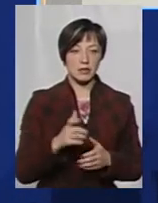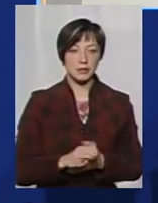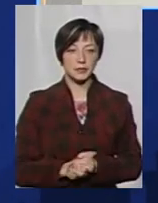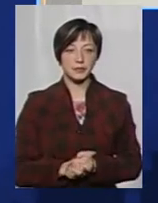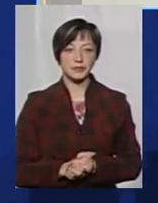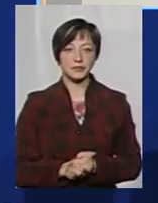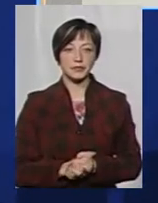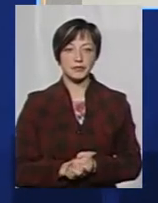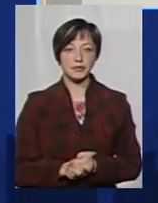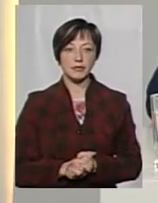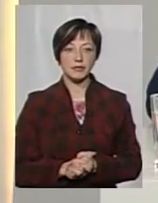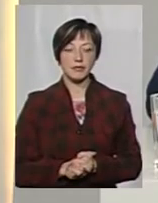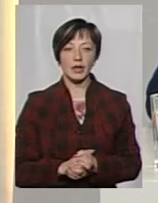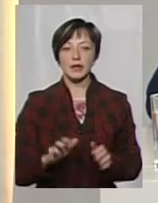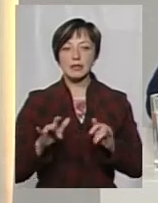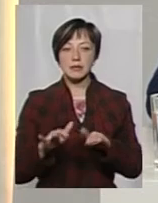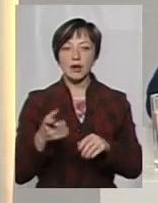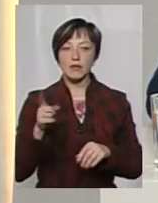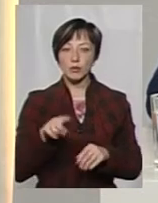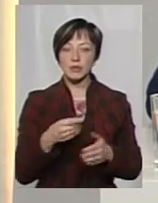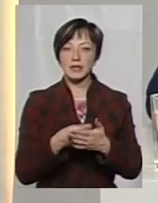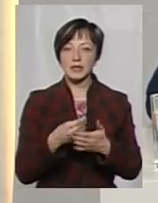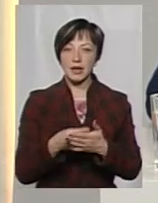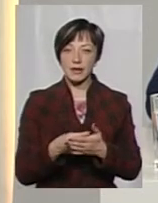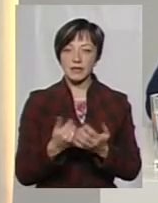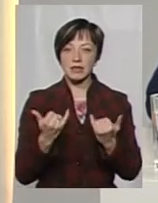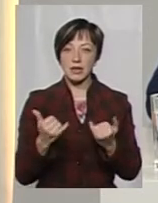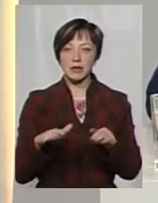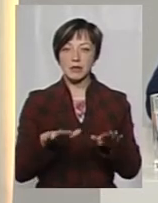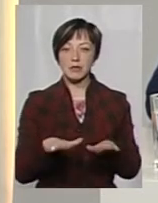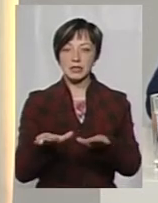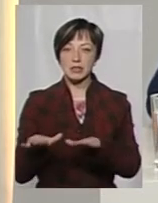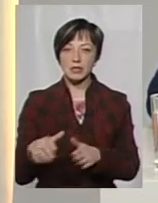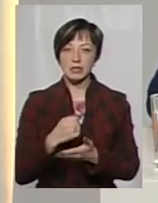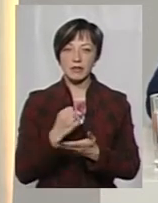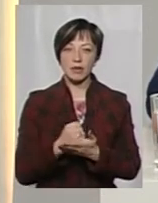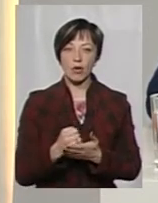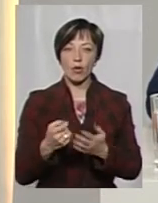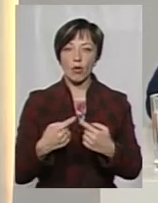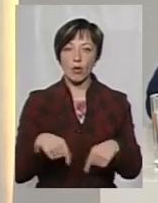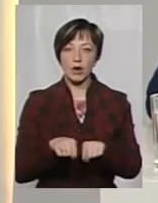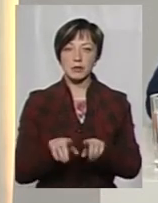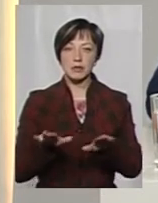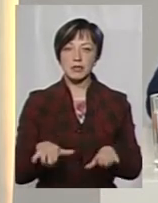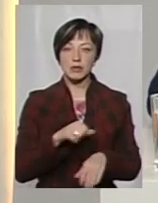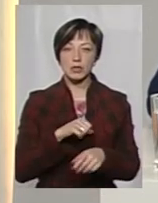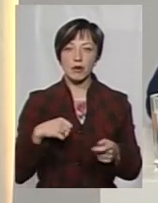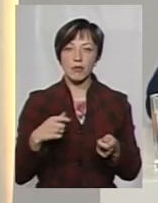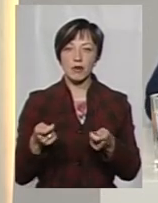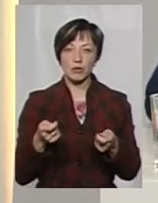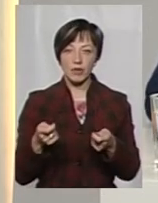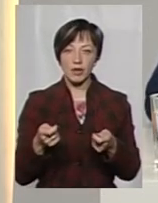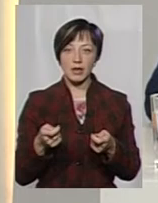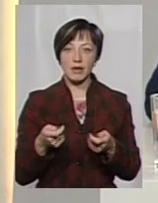дивіться, справа в тому, що ціни і тарифи, відповідно, зараз на місцях затверджуються органами місцевого самоврядування, тому